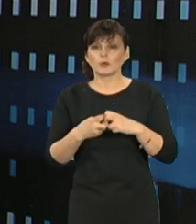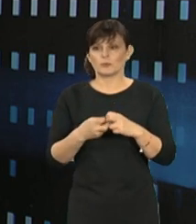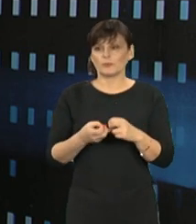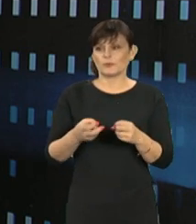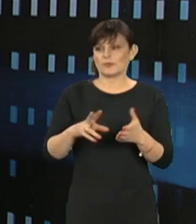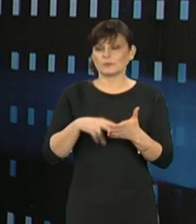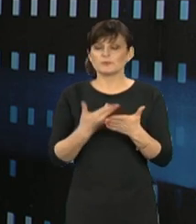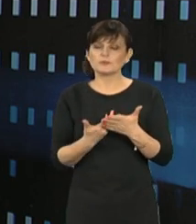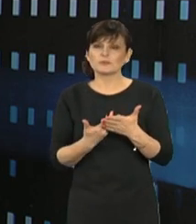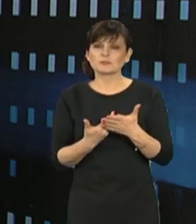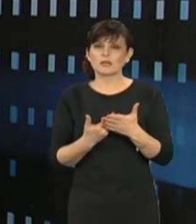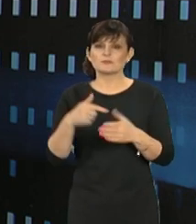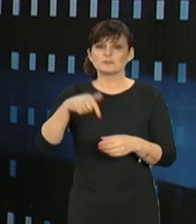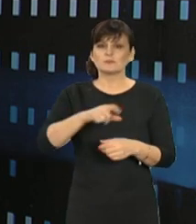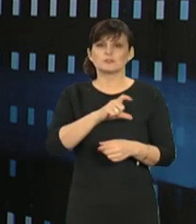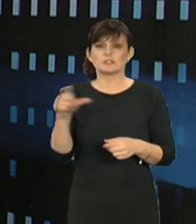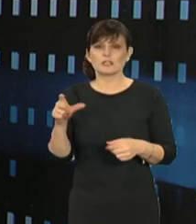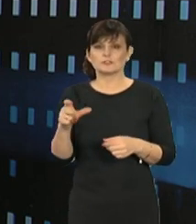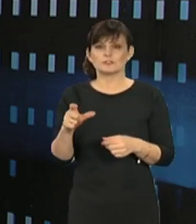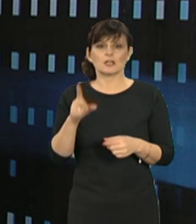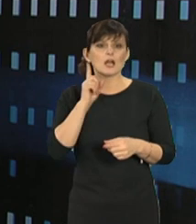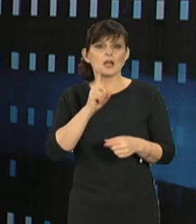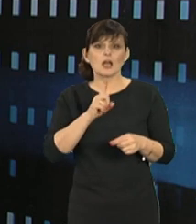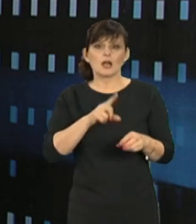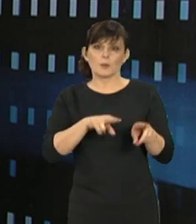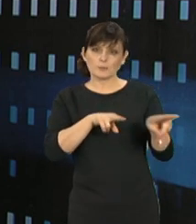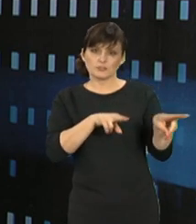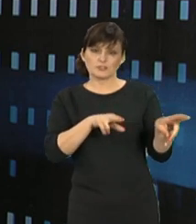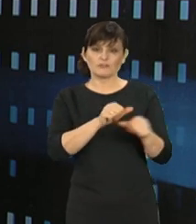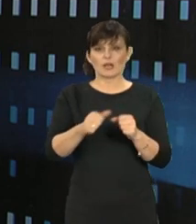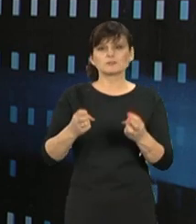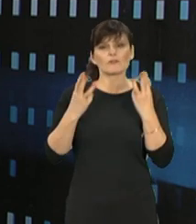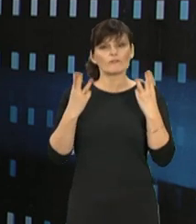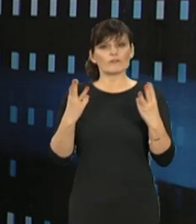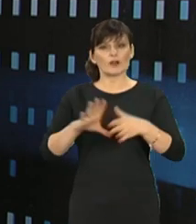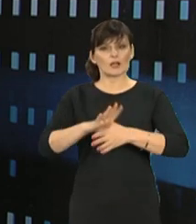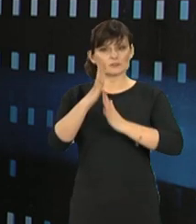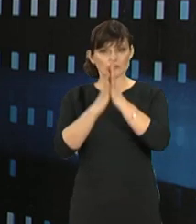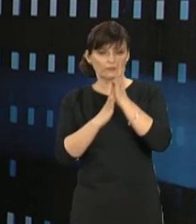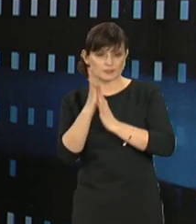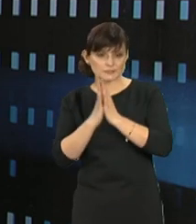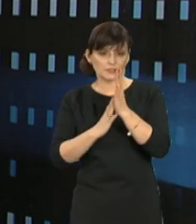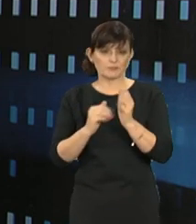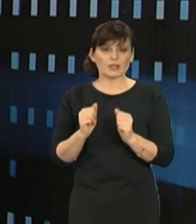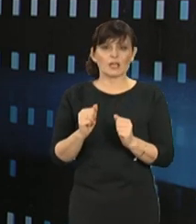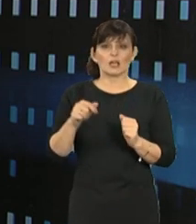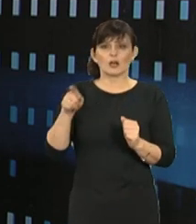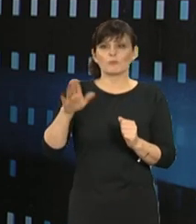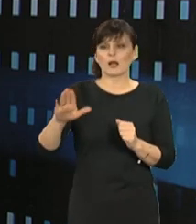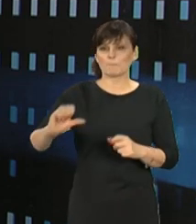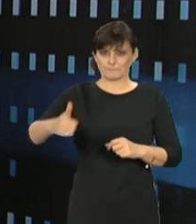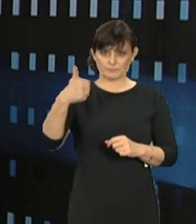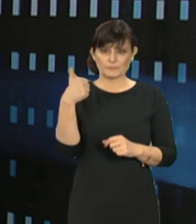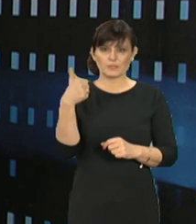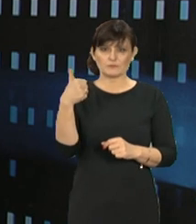Na pewno w tym momencie myśliwy jest tutaj królem lasu. Tutaj ma